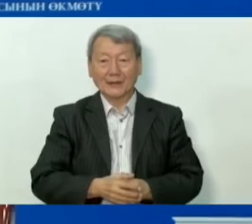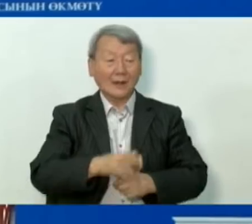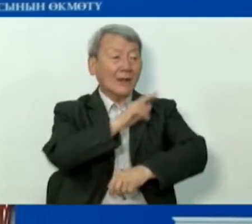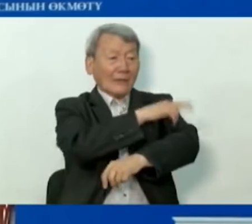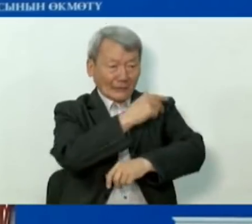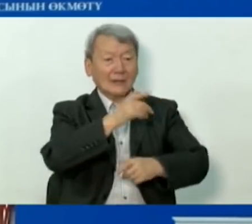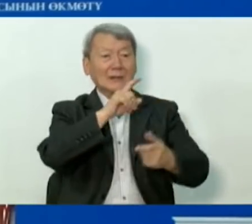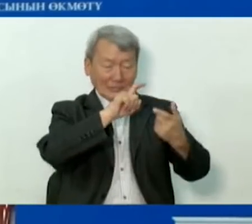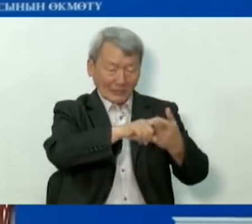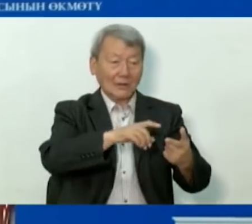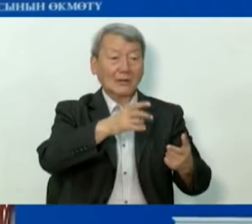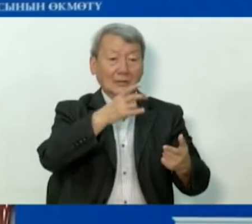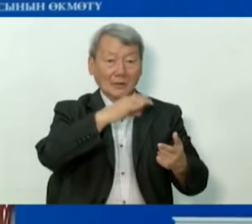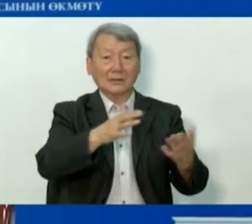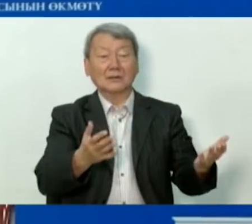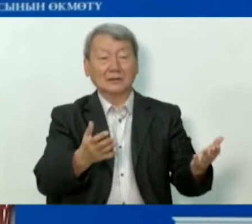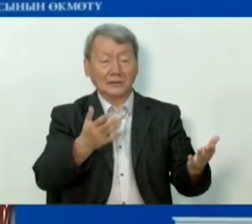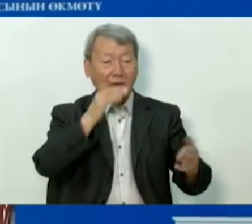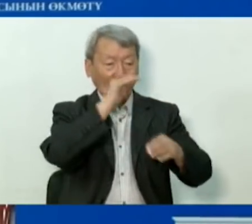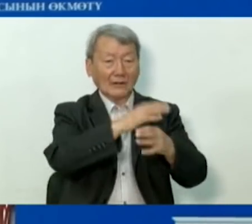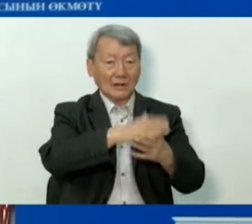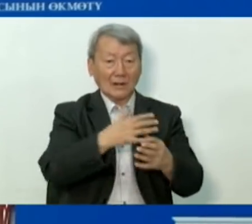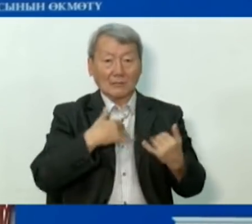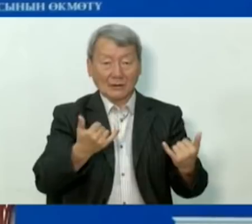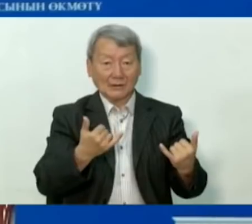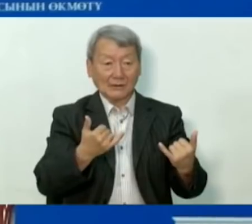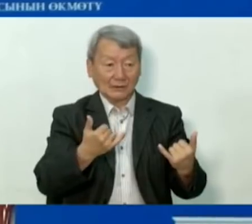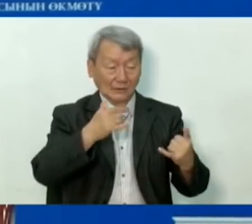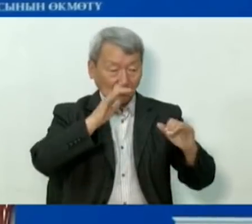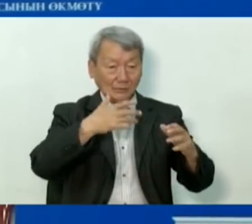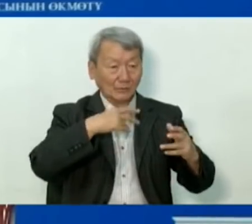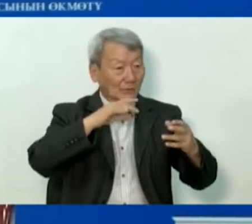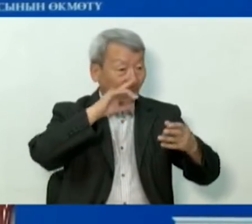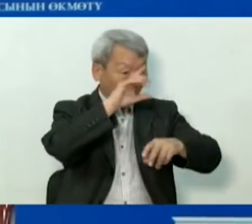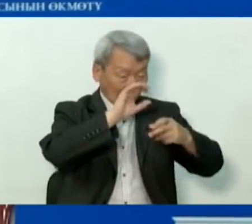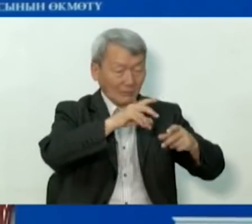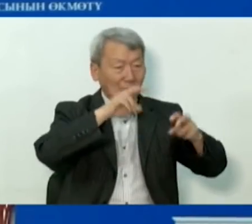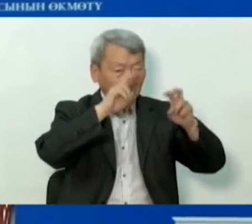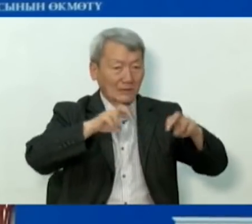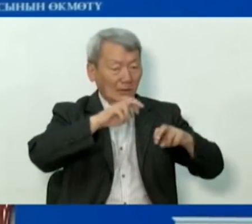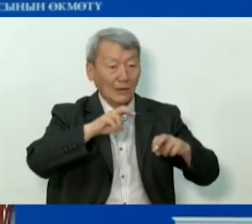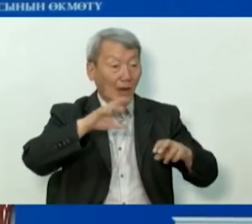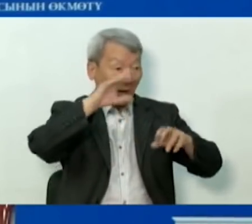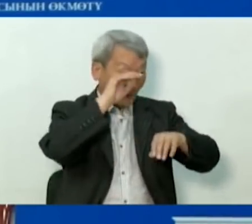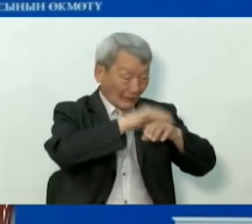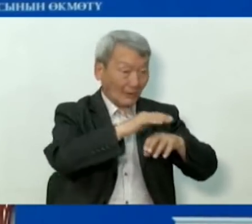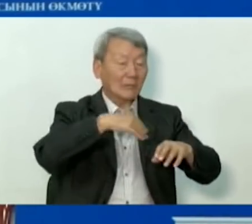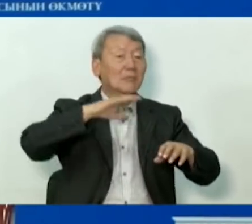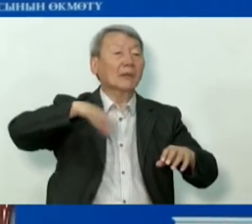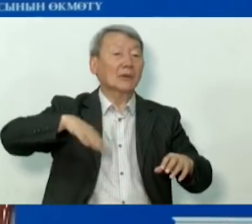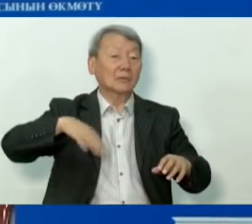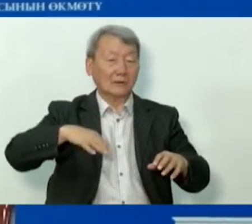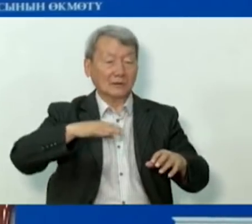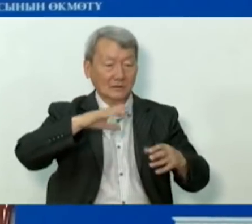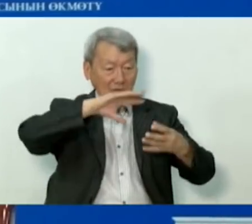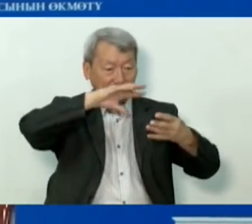Врачи тоже, они в контакте бывают, поэтому имеется факт. Мы сейчас по каждому случаю расследование проводим. По расследованию, по результатам мы потом